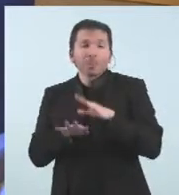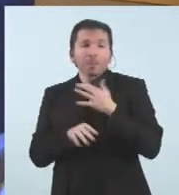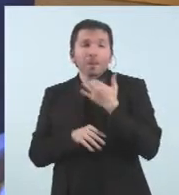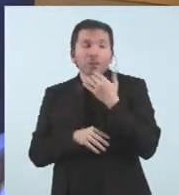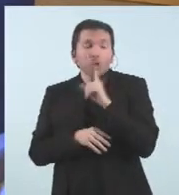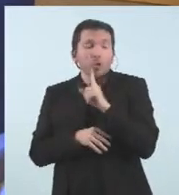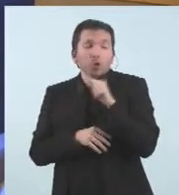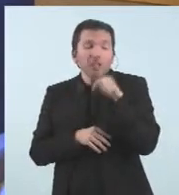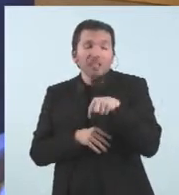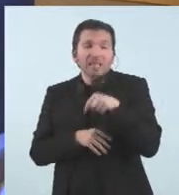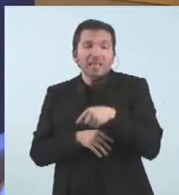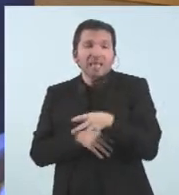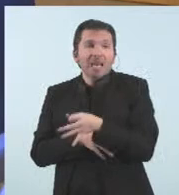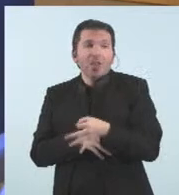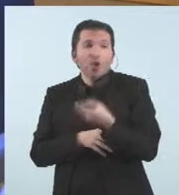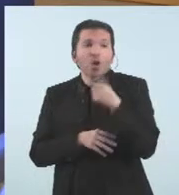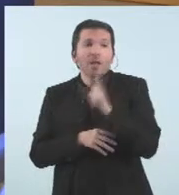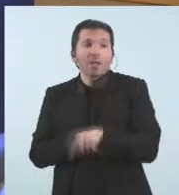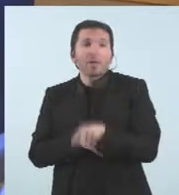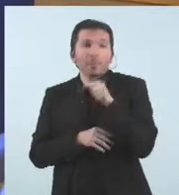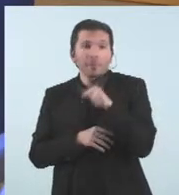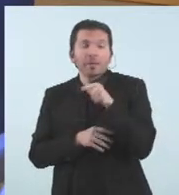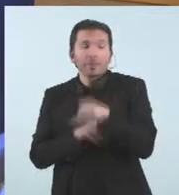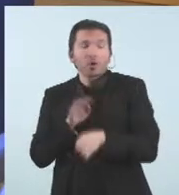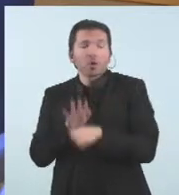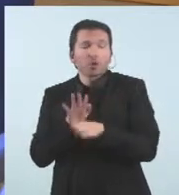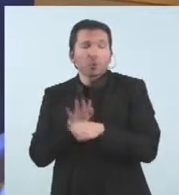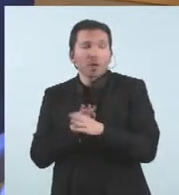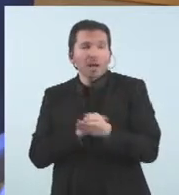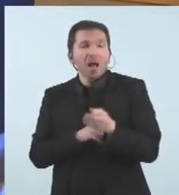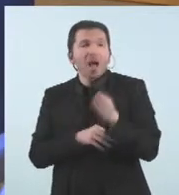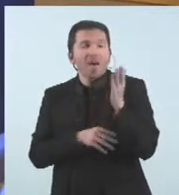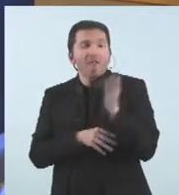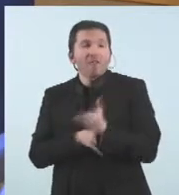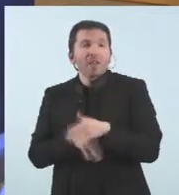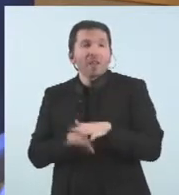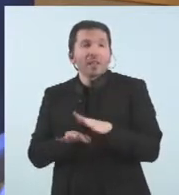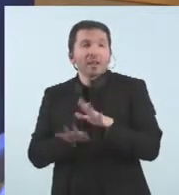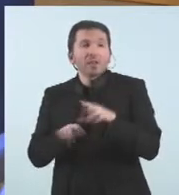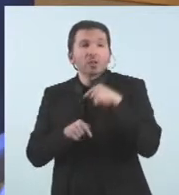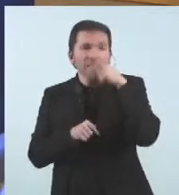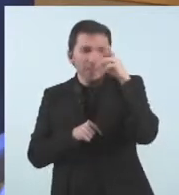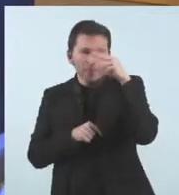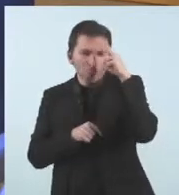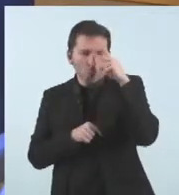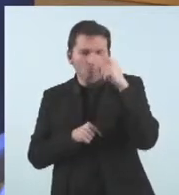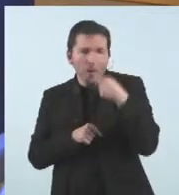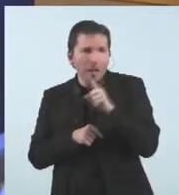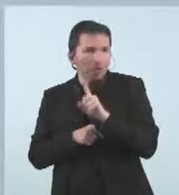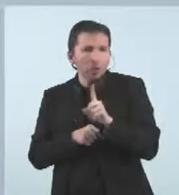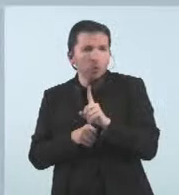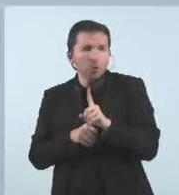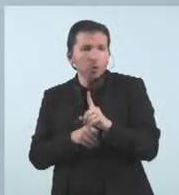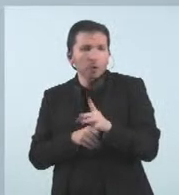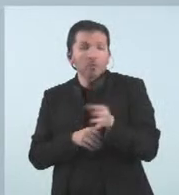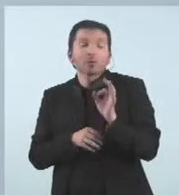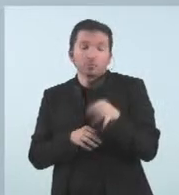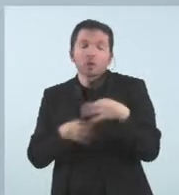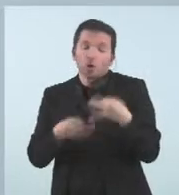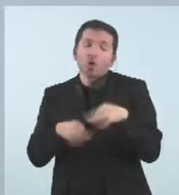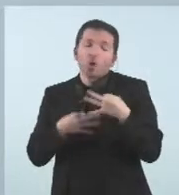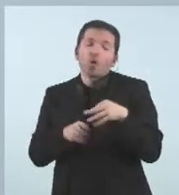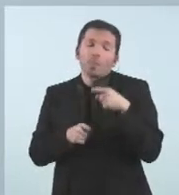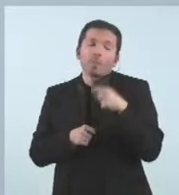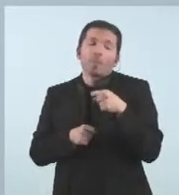Andorra també hi aquesta sensació, que imagino que sí, però una mica com si s preocupa o no. Evidentment, la inflació té una